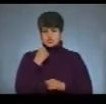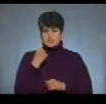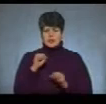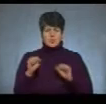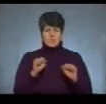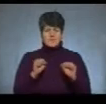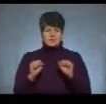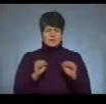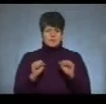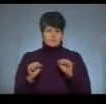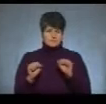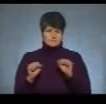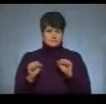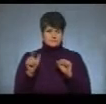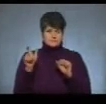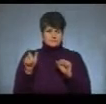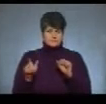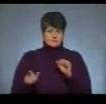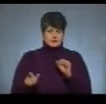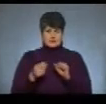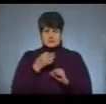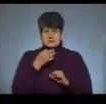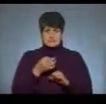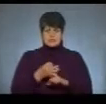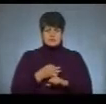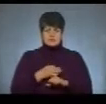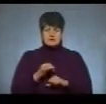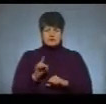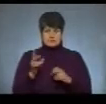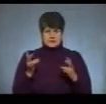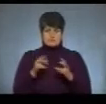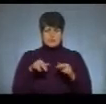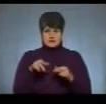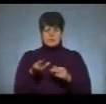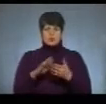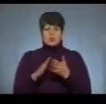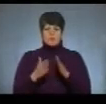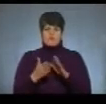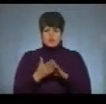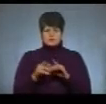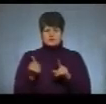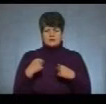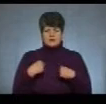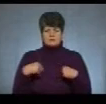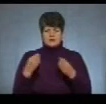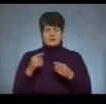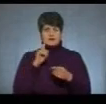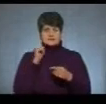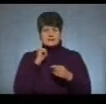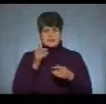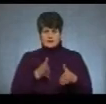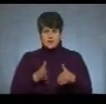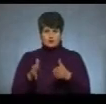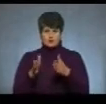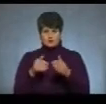сказав, що треба йти домовлятися, щоб вони нам дали зелений коридор, щоб ми